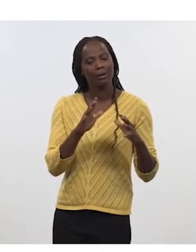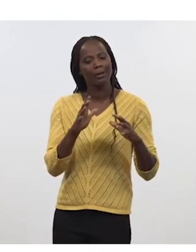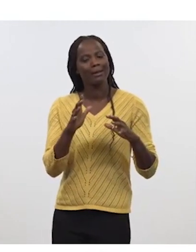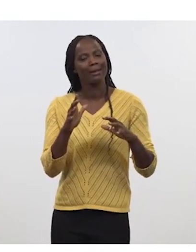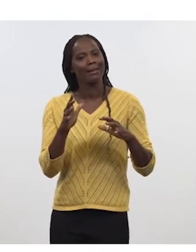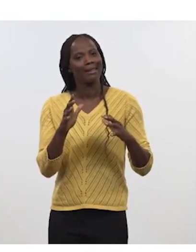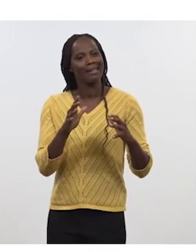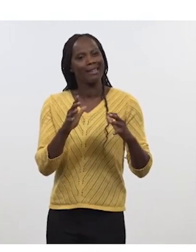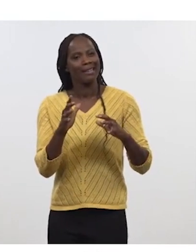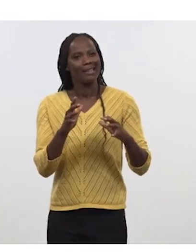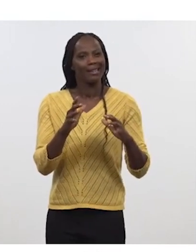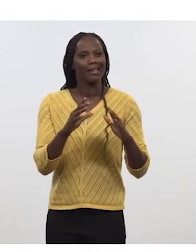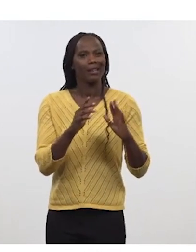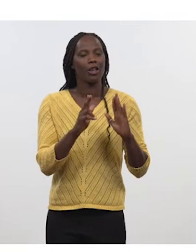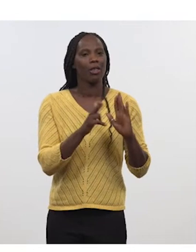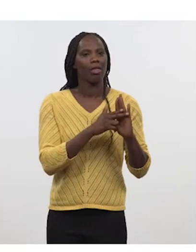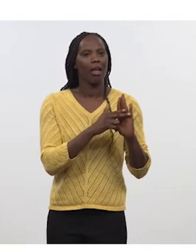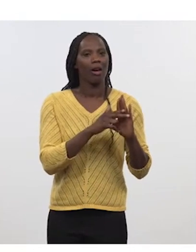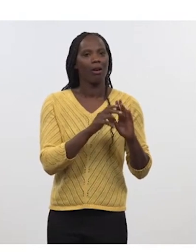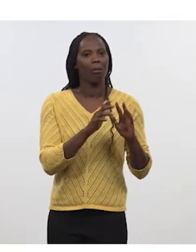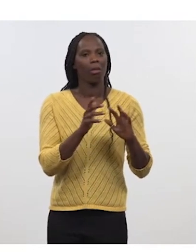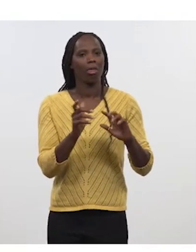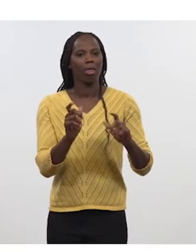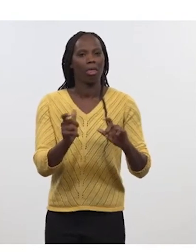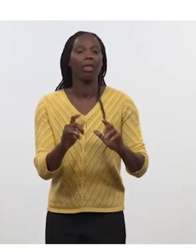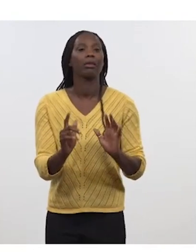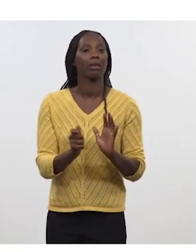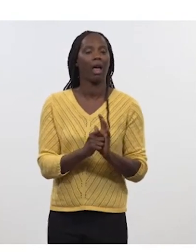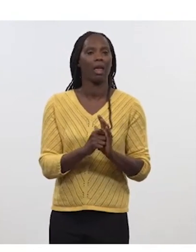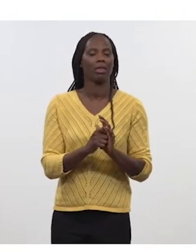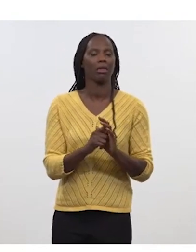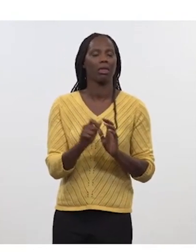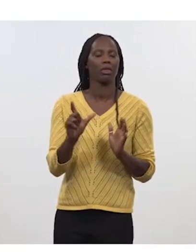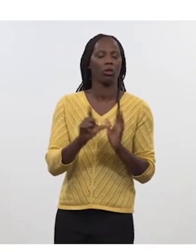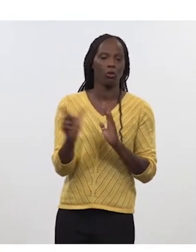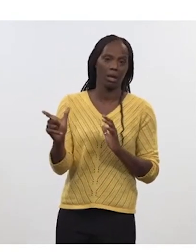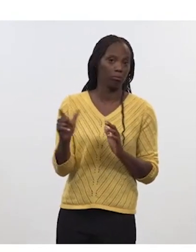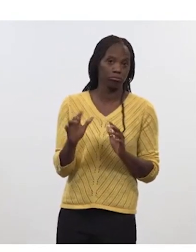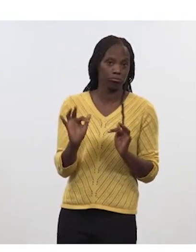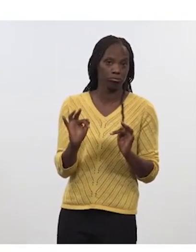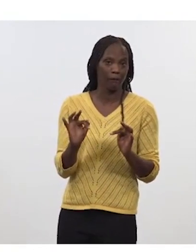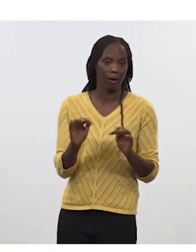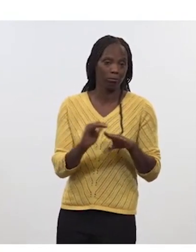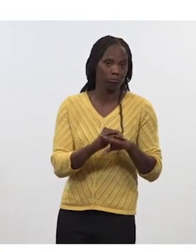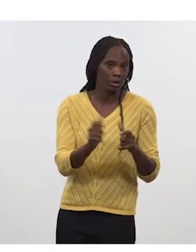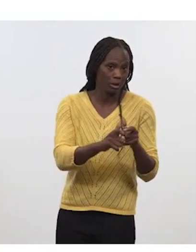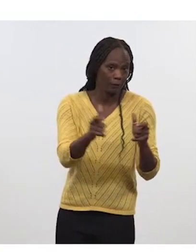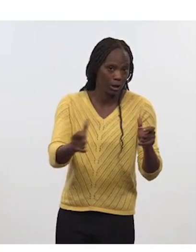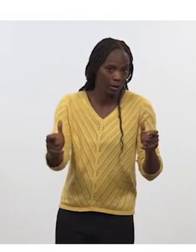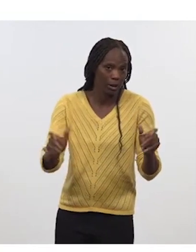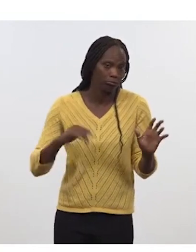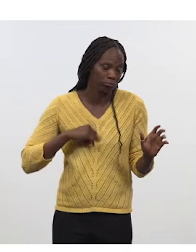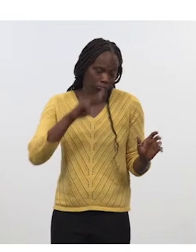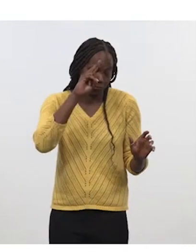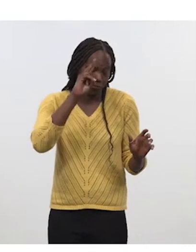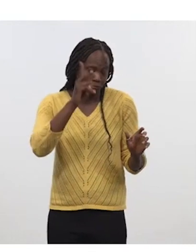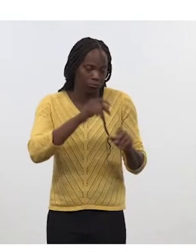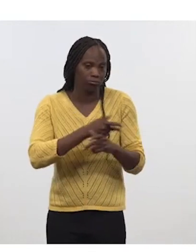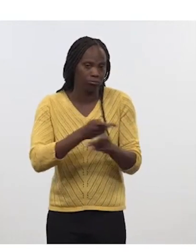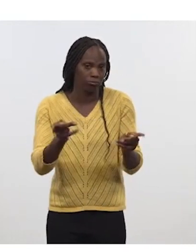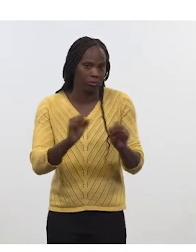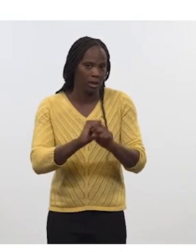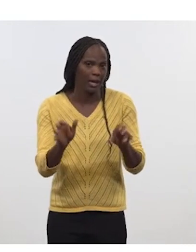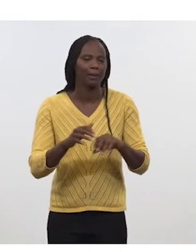justement de ces standards dans les années 90 et dans les années 2000. Souvent d'ailleurs pour des raisons industrielles, pour être complètement honnête et transparent.